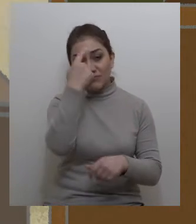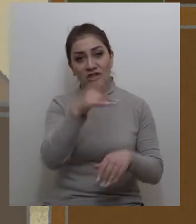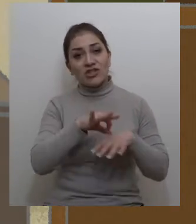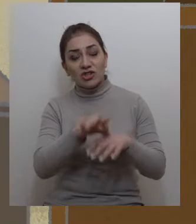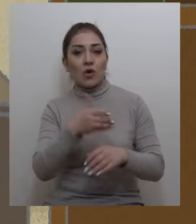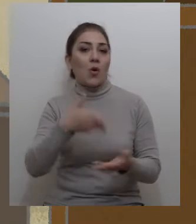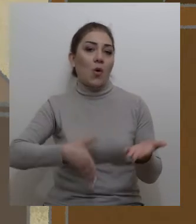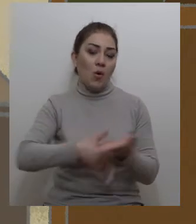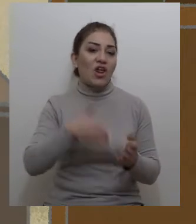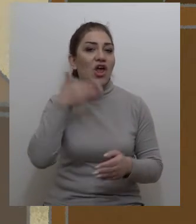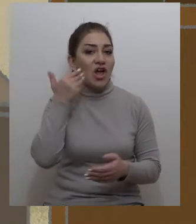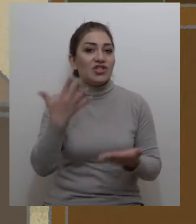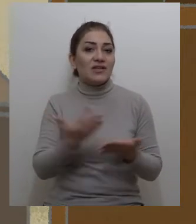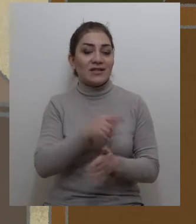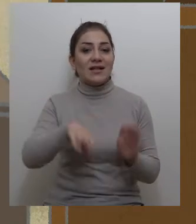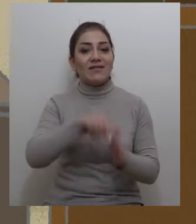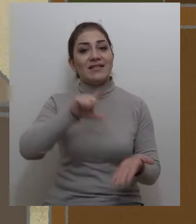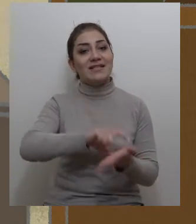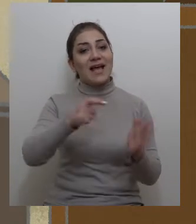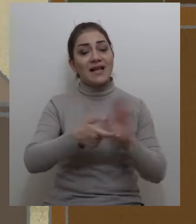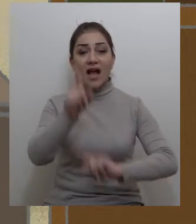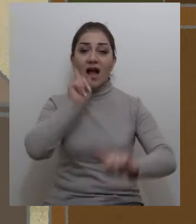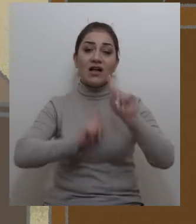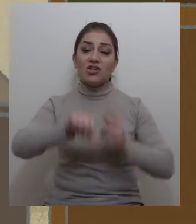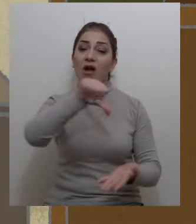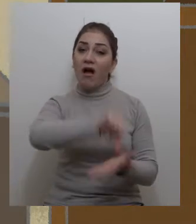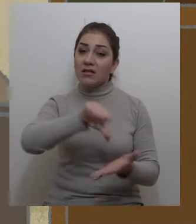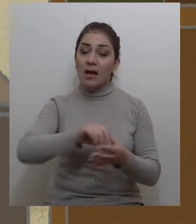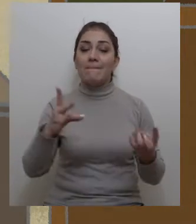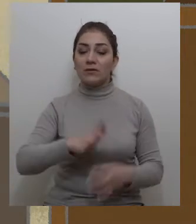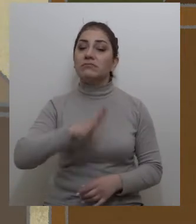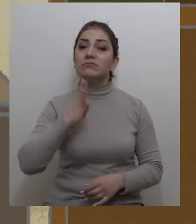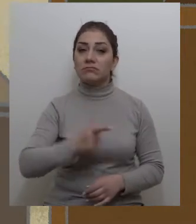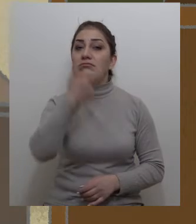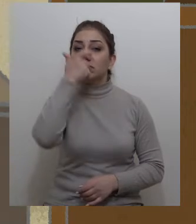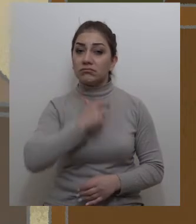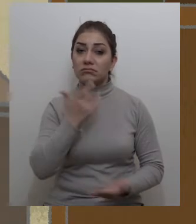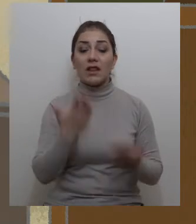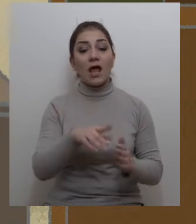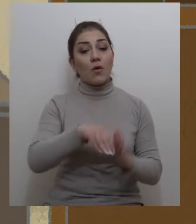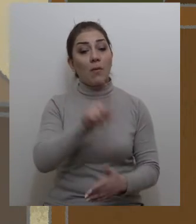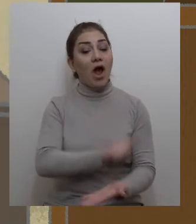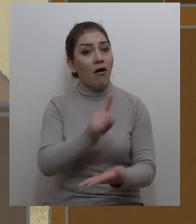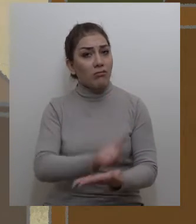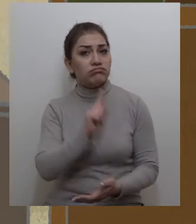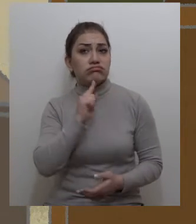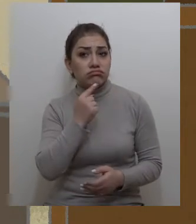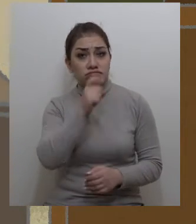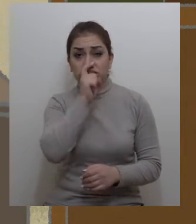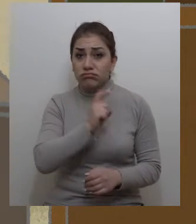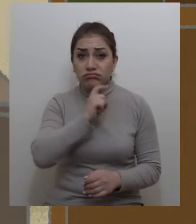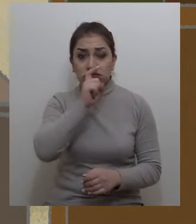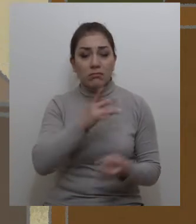նրան հեշտությամբ գտնել կվյարկության սենյակը։ Հանձնաժողովի անտամները պետք է համպերատաժլին են, երբ ընտրողները հարց են տալիս կամ դժվարանում են